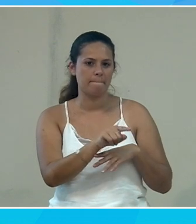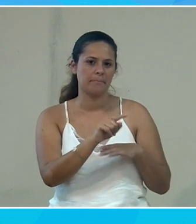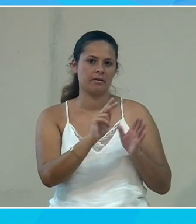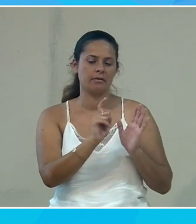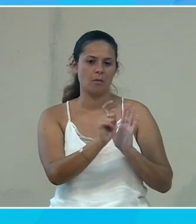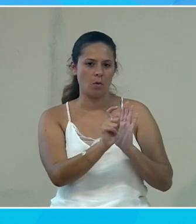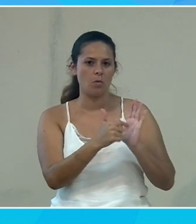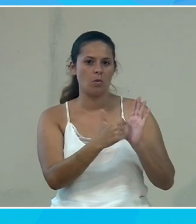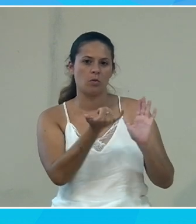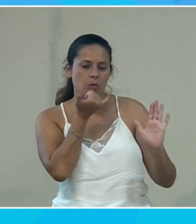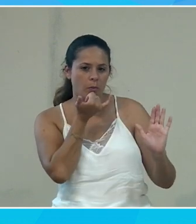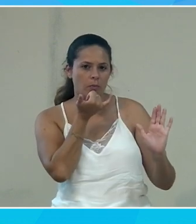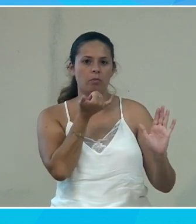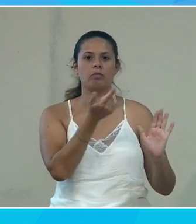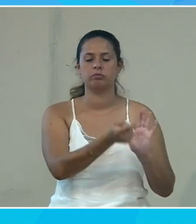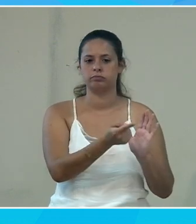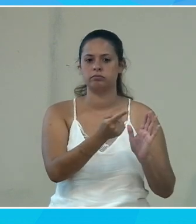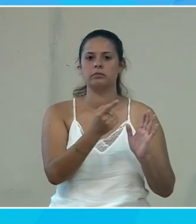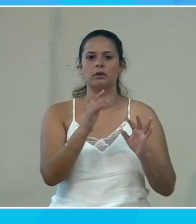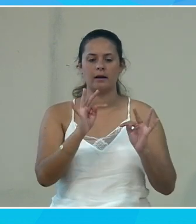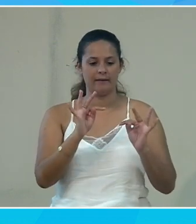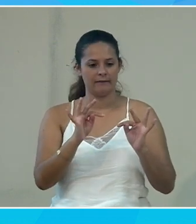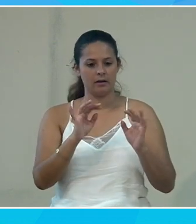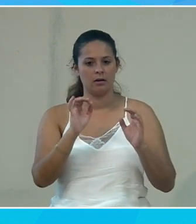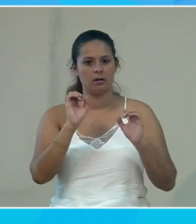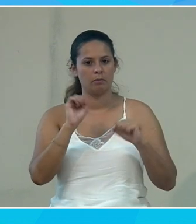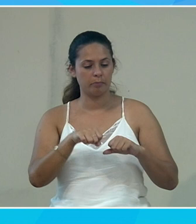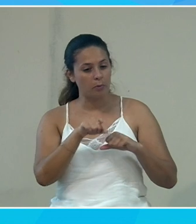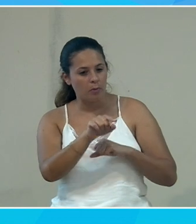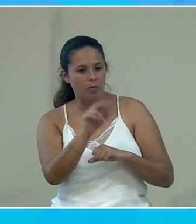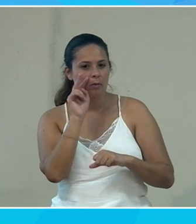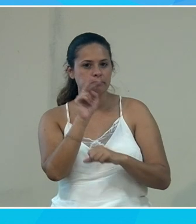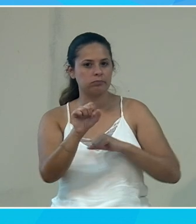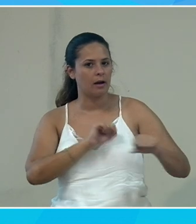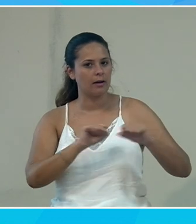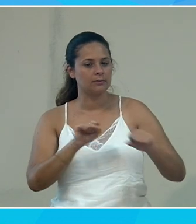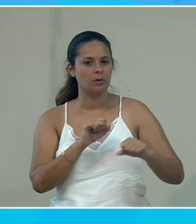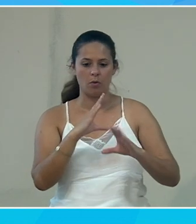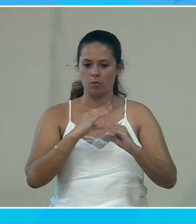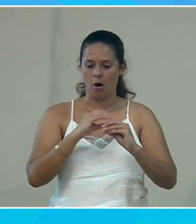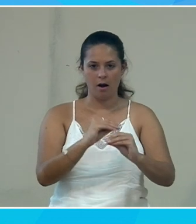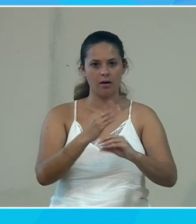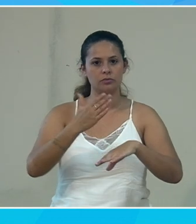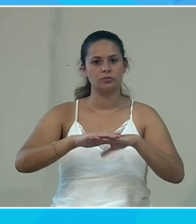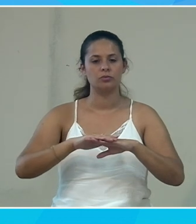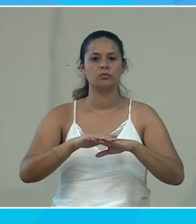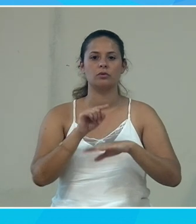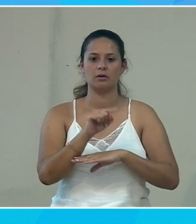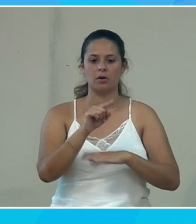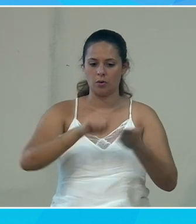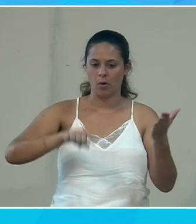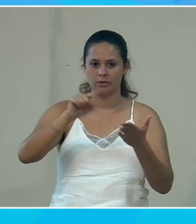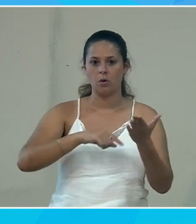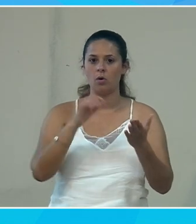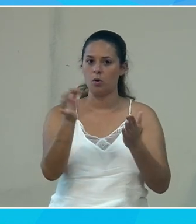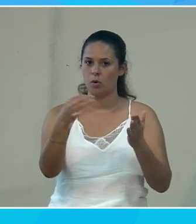nom tu t'es trompé etc donc ça permet quelque part de pouvoir avoir des actions concrètes sur non pas de la correction